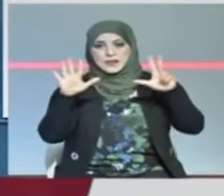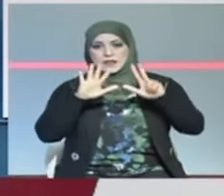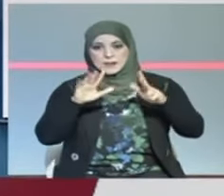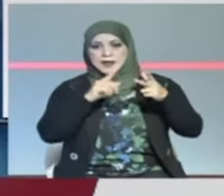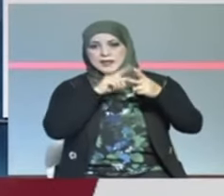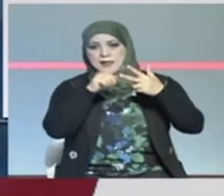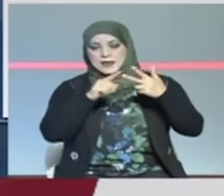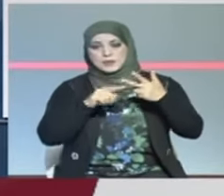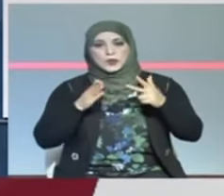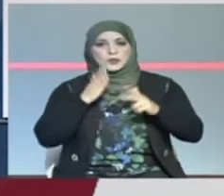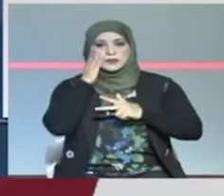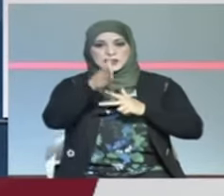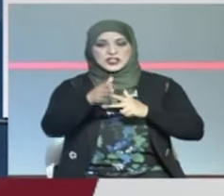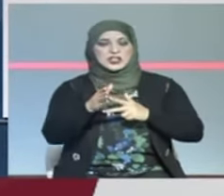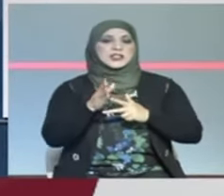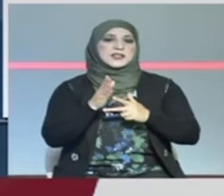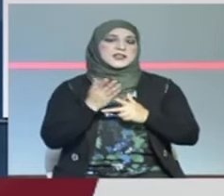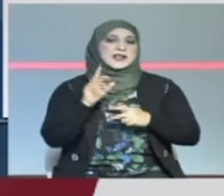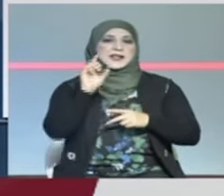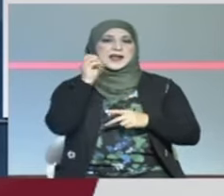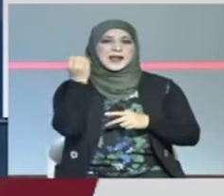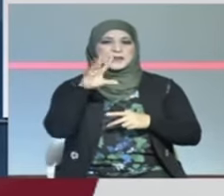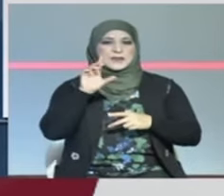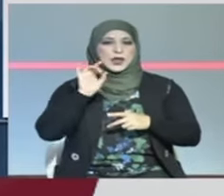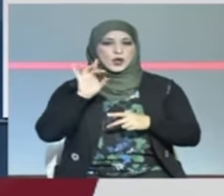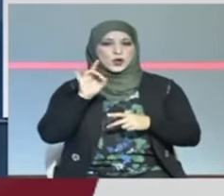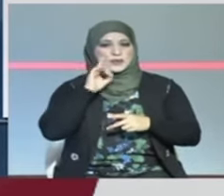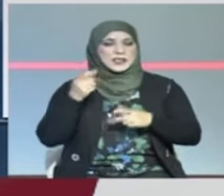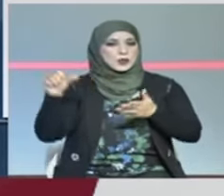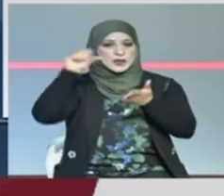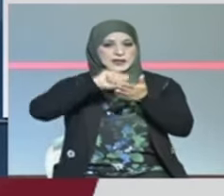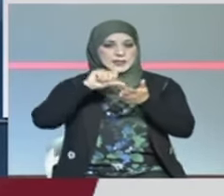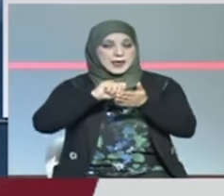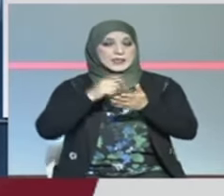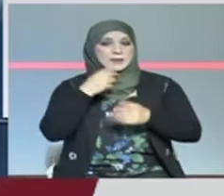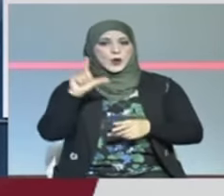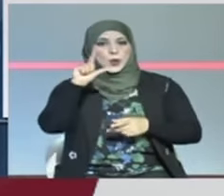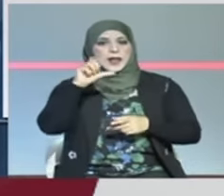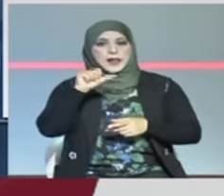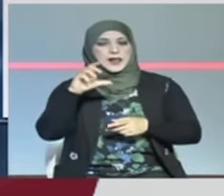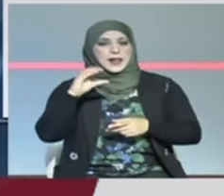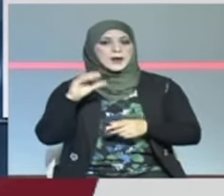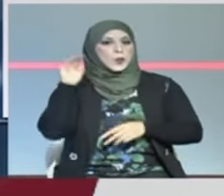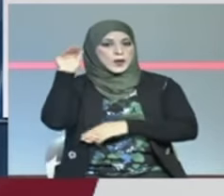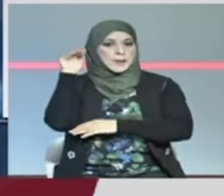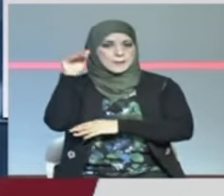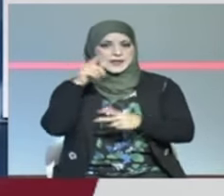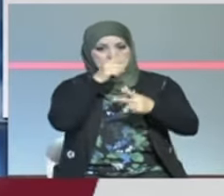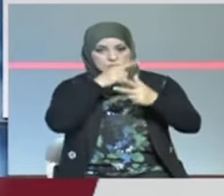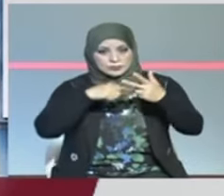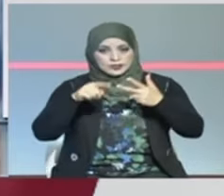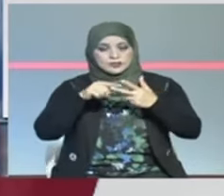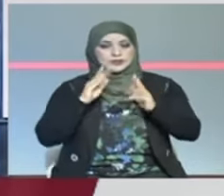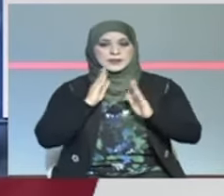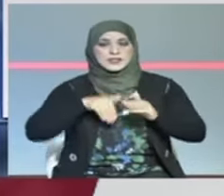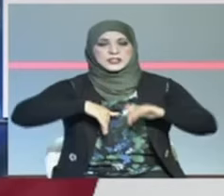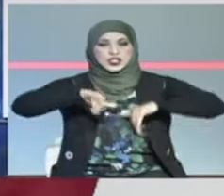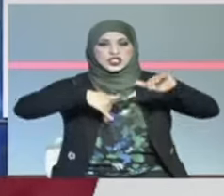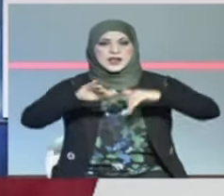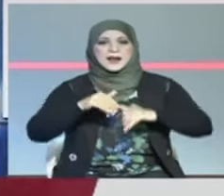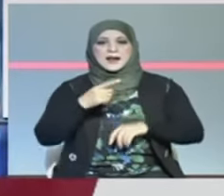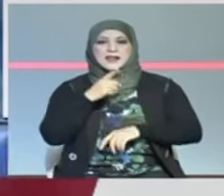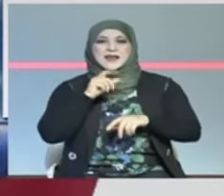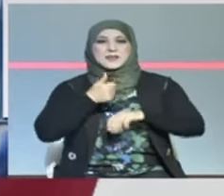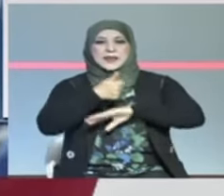والقاصدين الشرقية واحد ووسط العاصمة والبحيرة والمرسى مرورا بشرع ياسر عرفات أنه